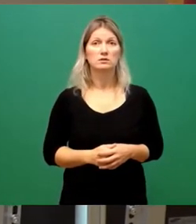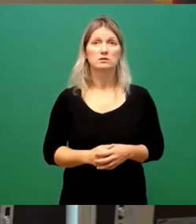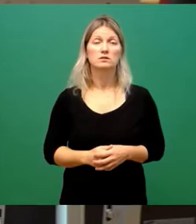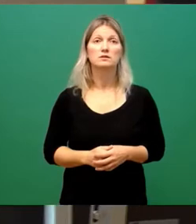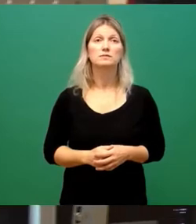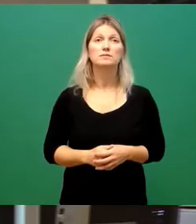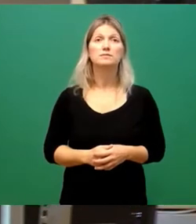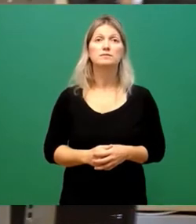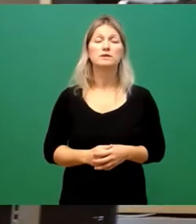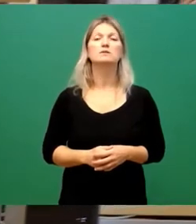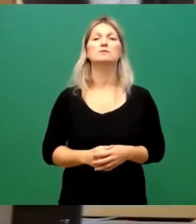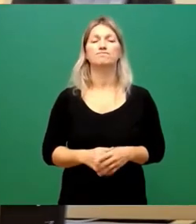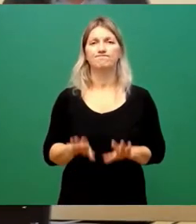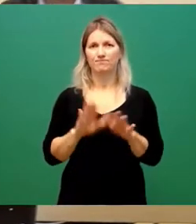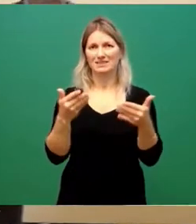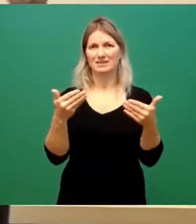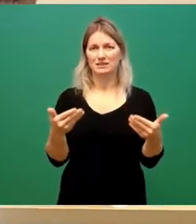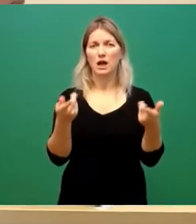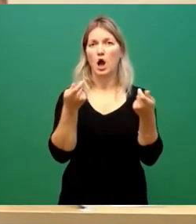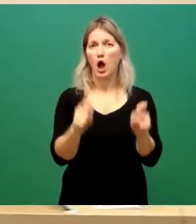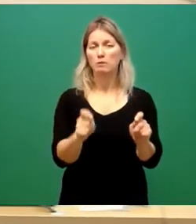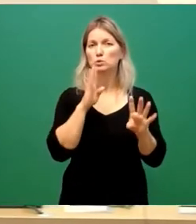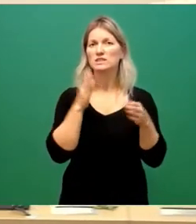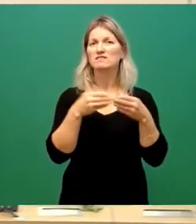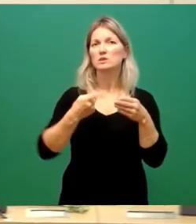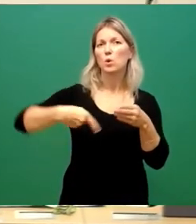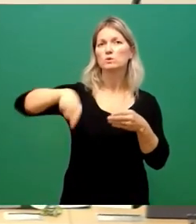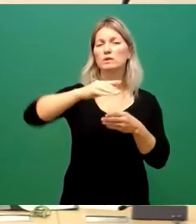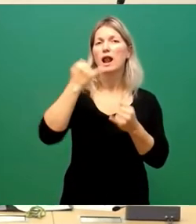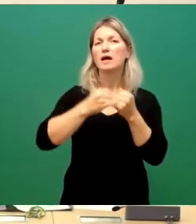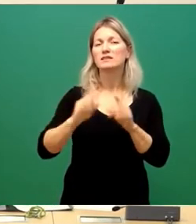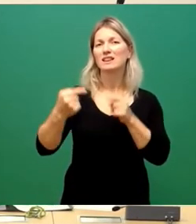So, und zum Abschluss der Fraktionsrunde, die Dissidenten, Herr Lichty.